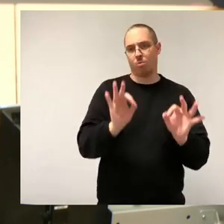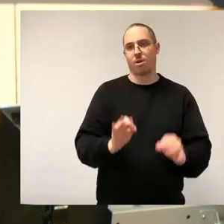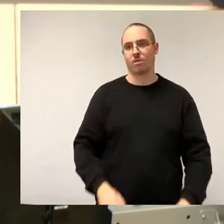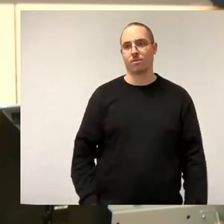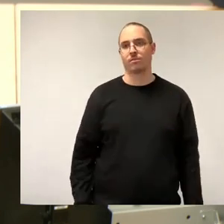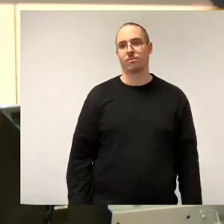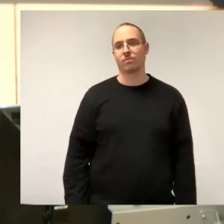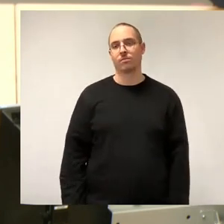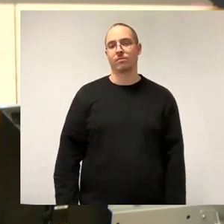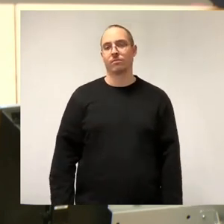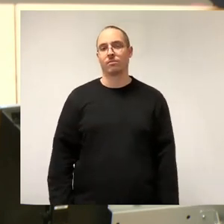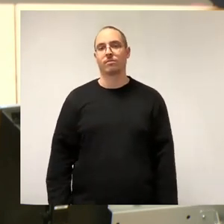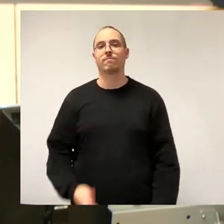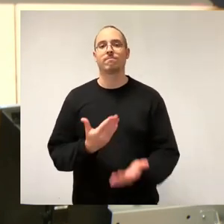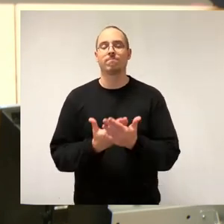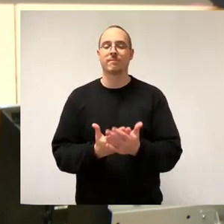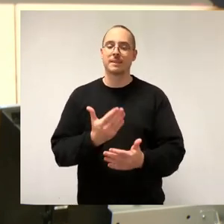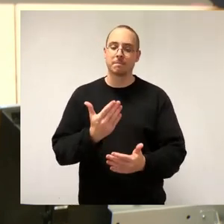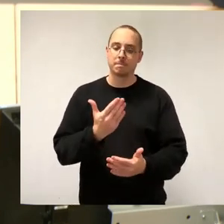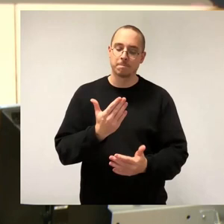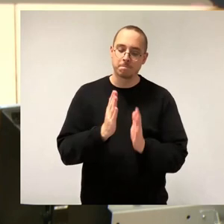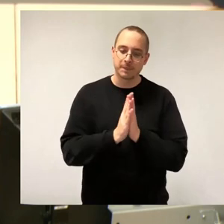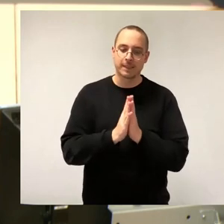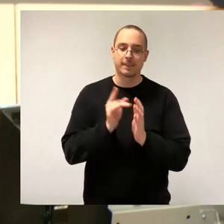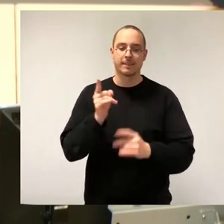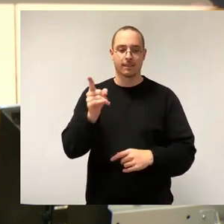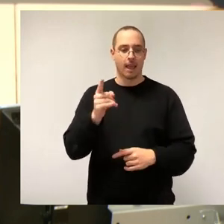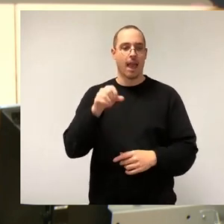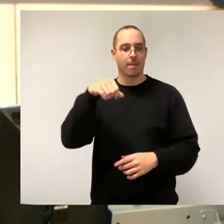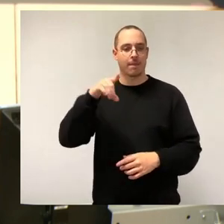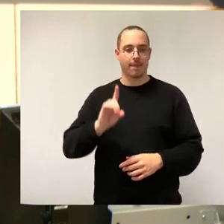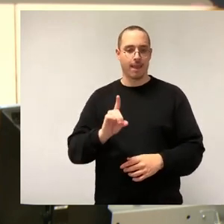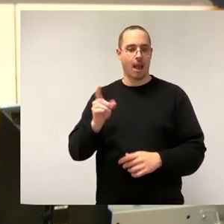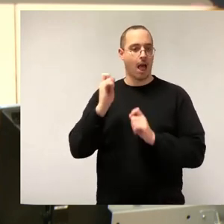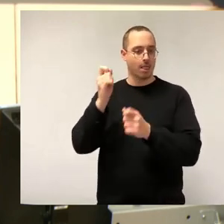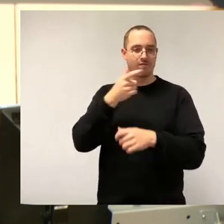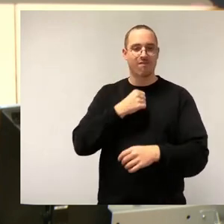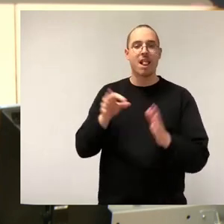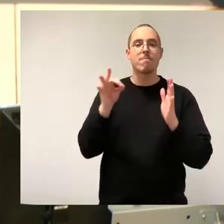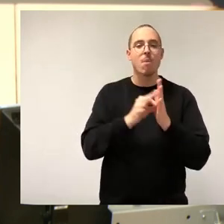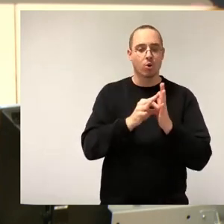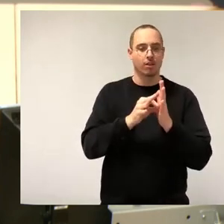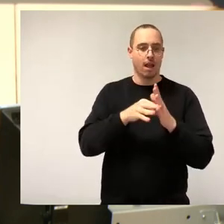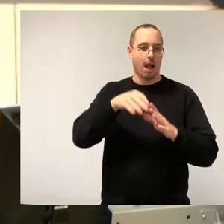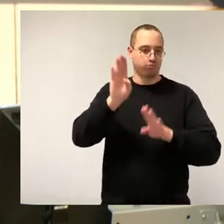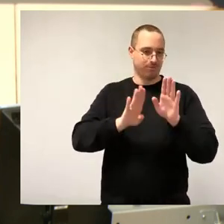um punktweise Abstimmung des SPD-Antrages. Und zwar wollen wir ganz gerne als CDU-Fraktion